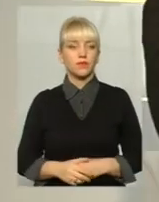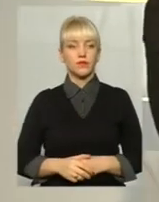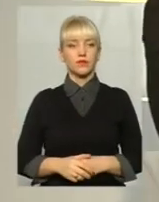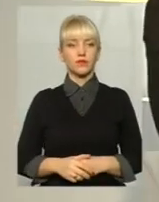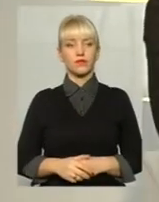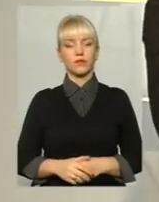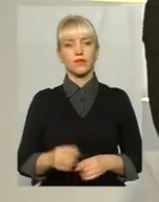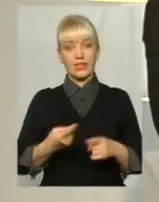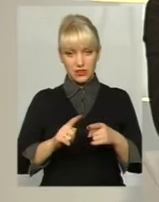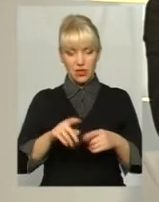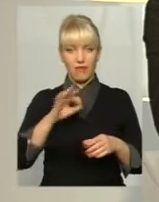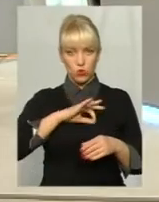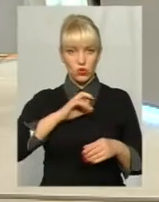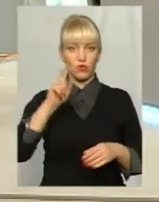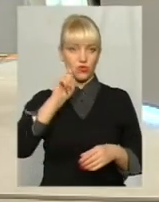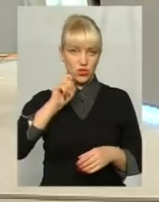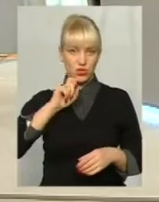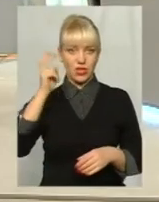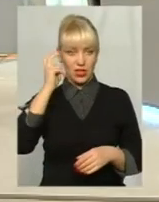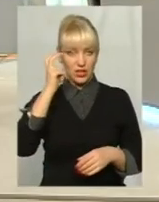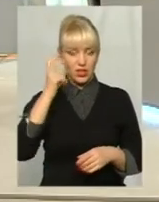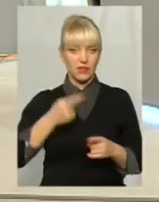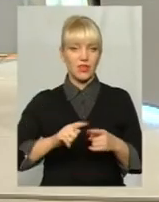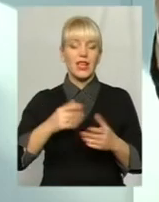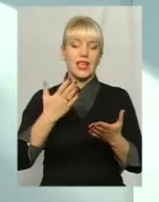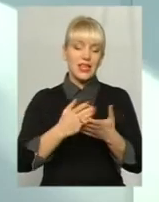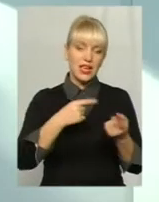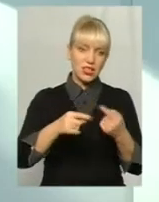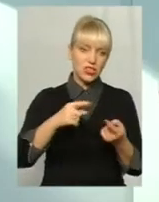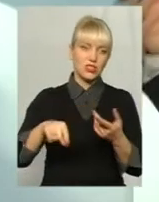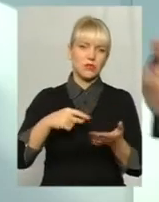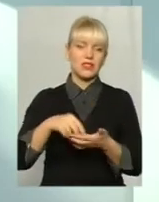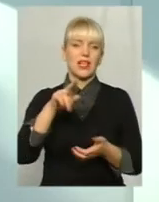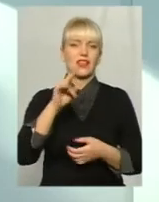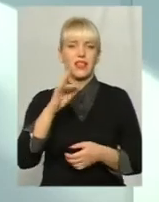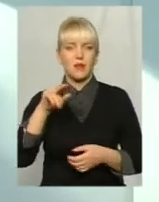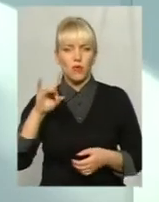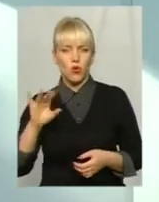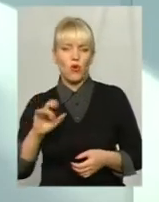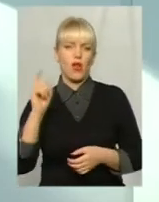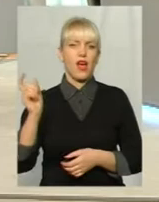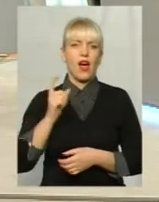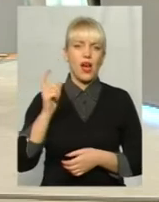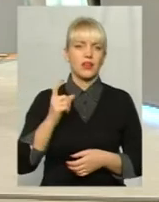Оце використовують в Києві і Вінниці, я так розумію. Вінниця, ні, інші міста, Дніпро, Харків, і